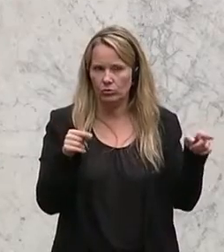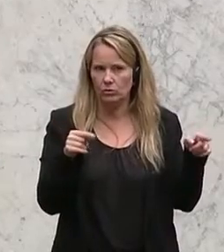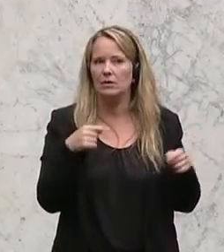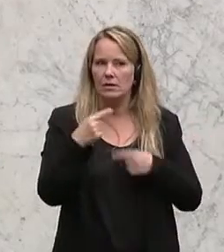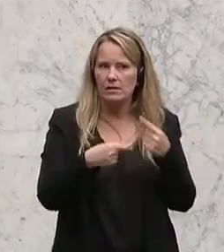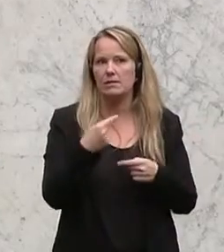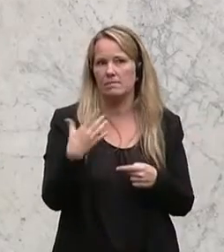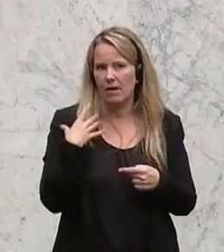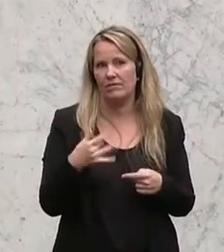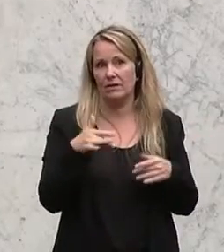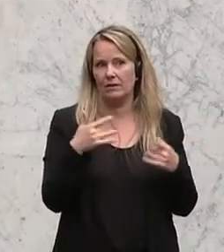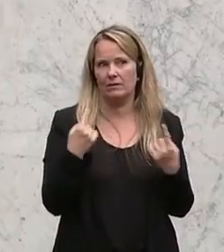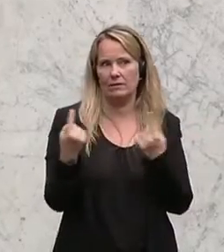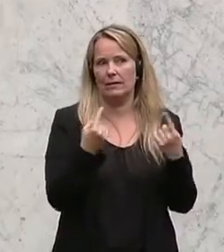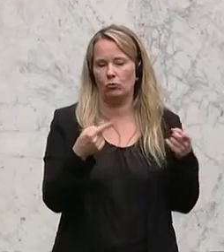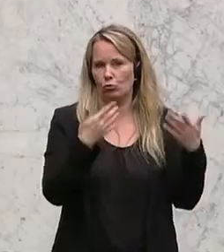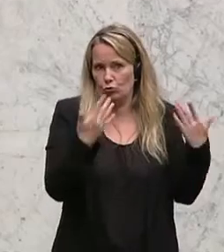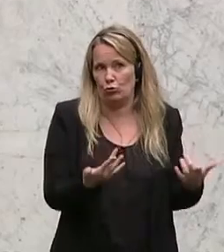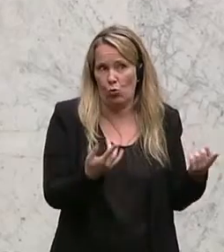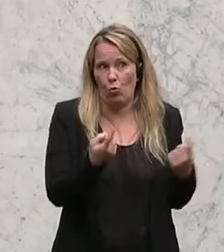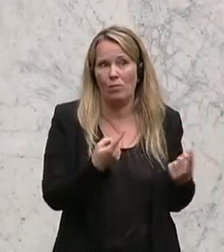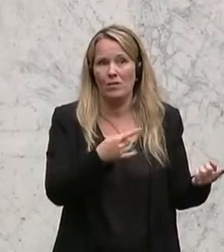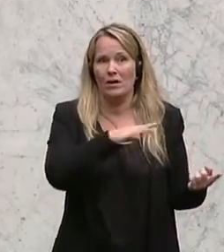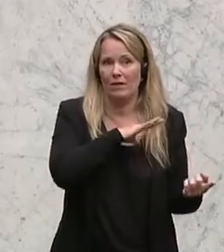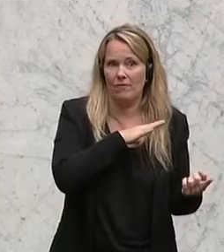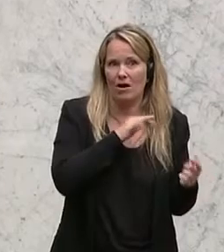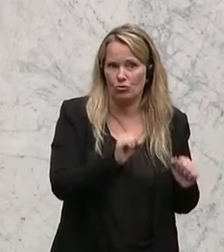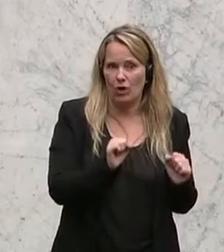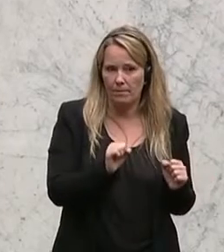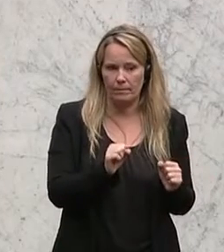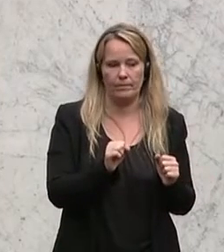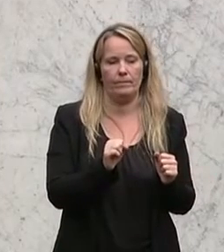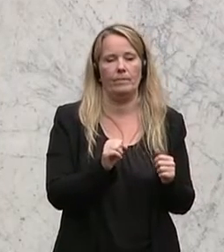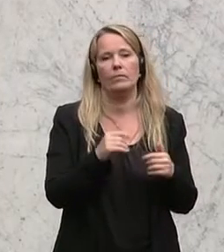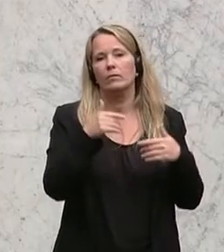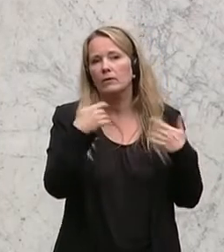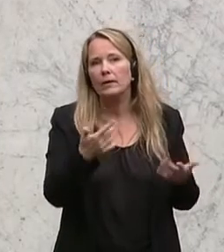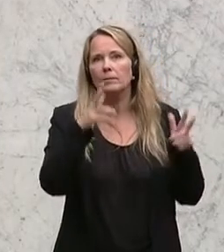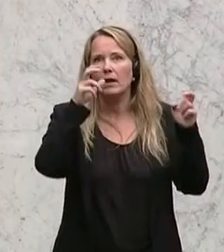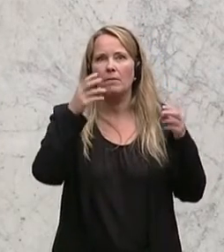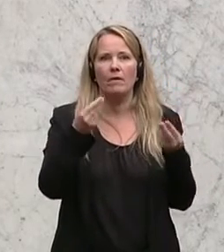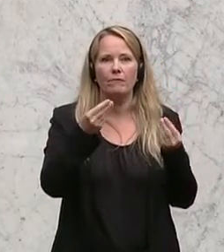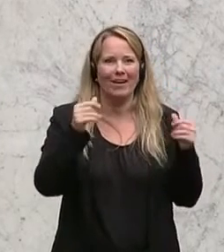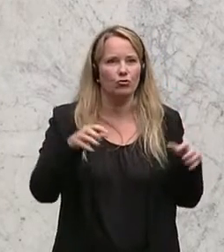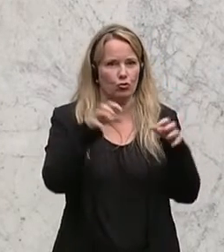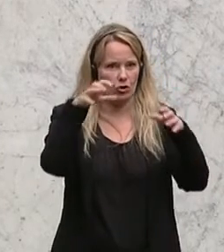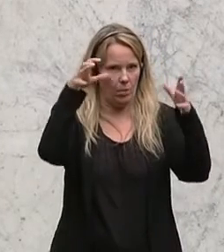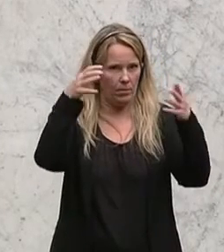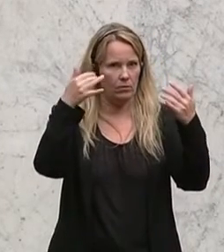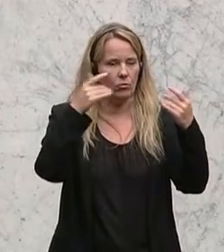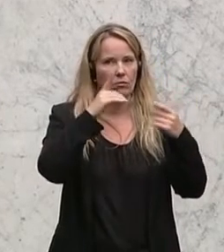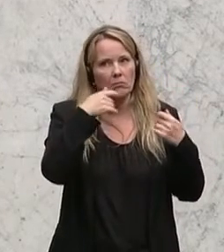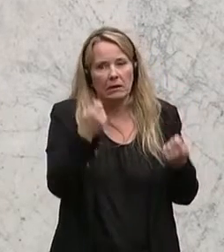immer wieder mit folgenden Szenarien bedroht, möchte ich fast sagen. Es gibt beim Thema Feinstaub derzeit